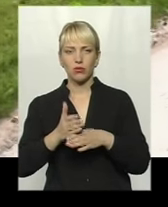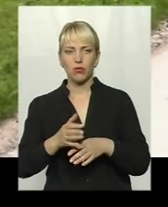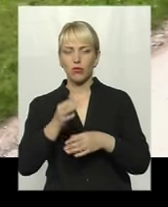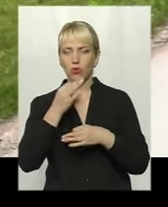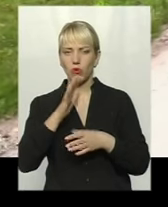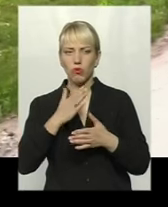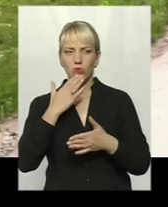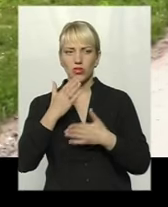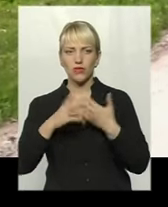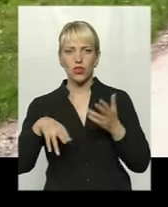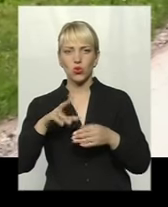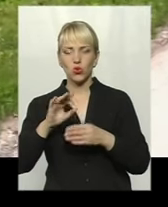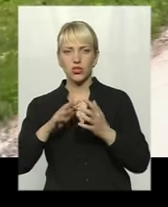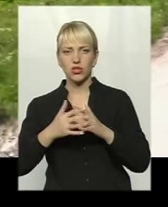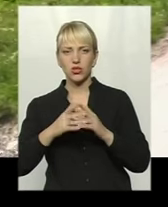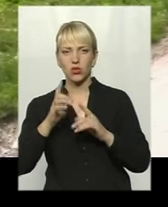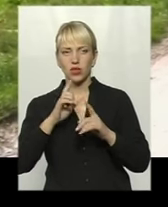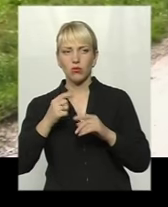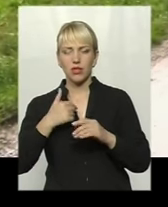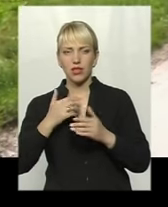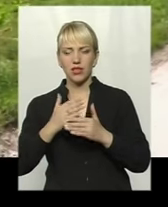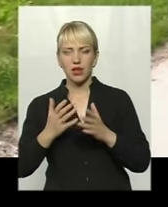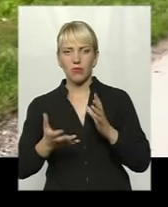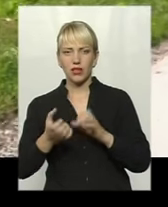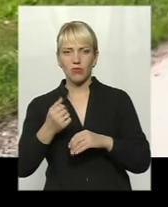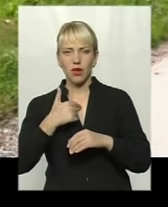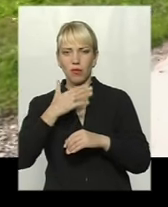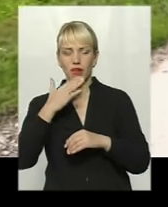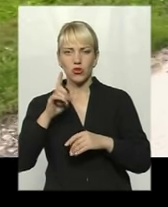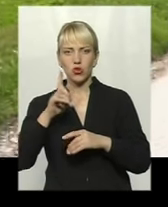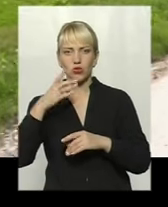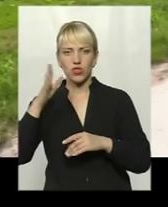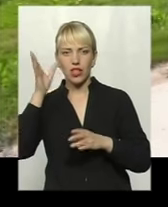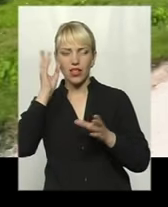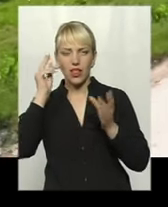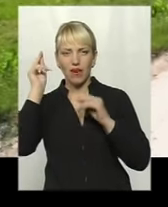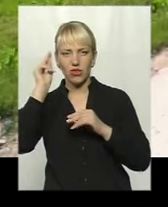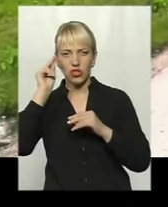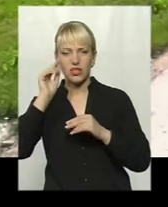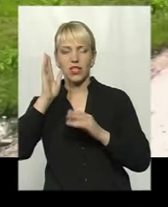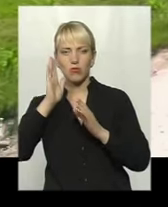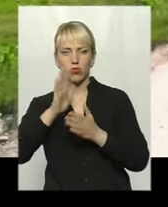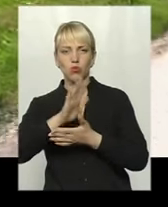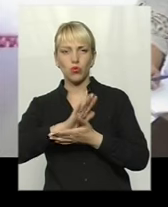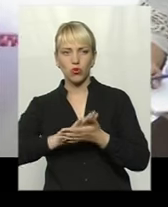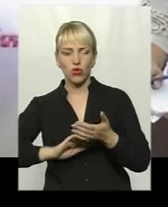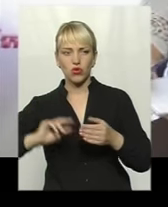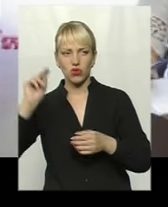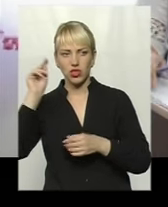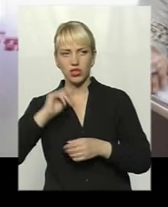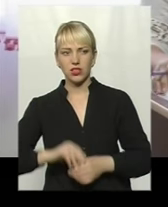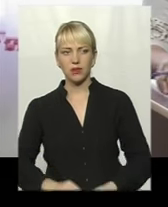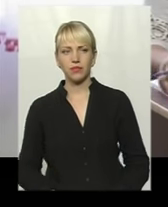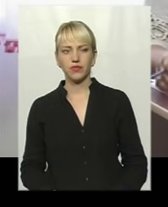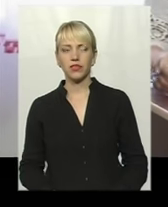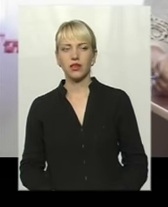-любому зверенню до сільської ради в мене підтримка велика, так що я багато чого навчилася. І вчуся далі, і буду вчитися. Довідку на